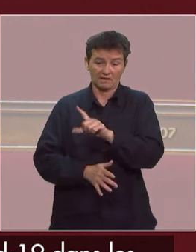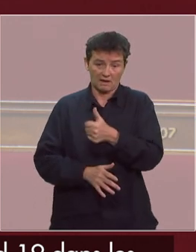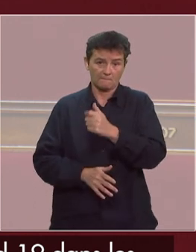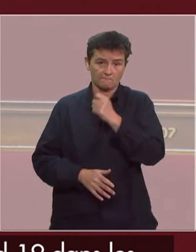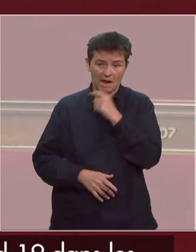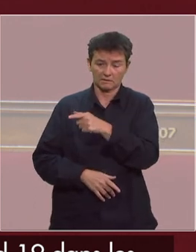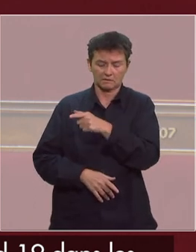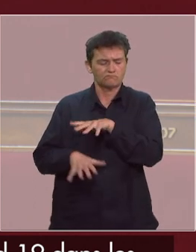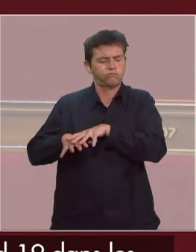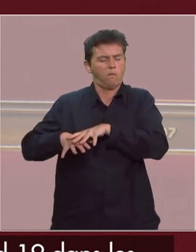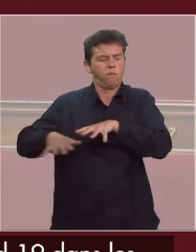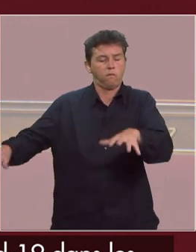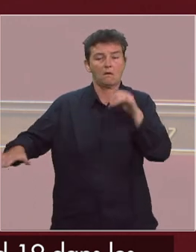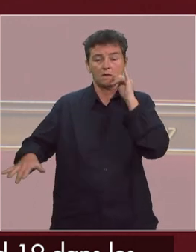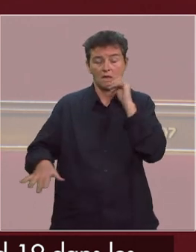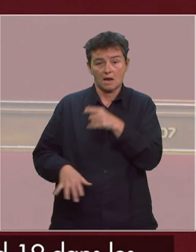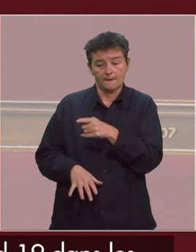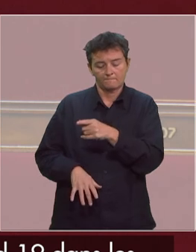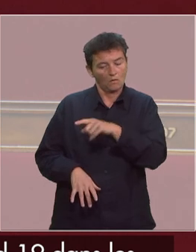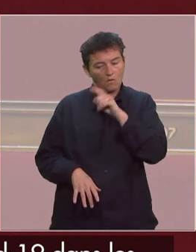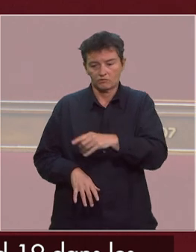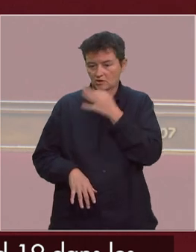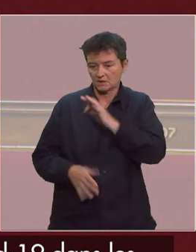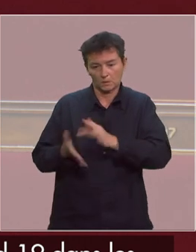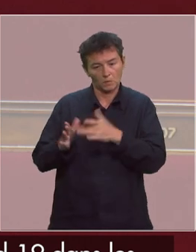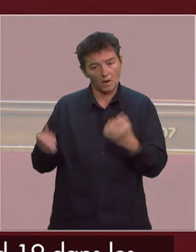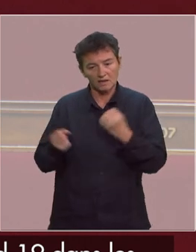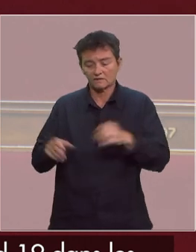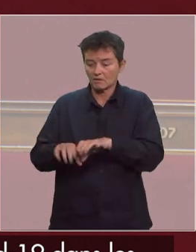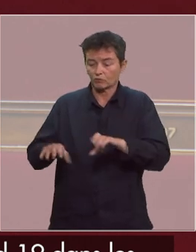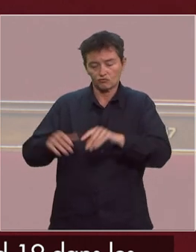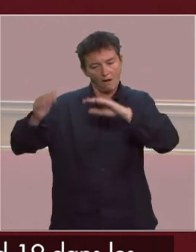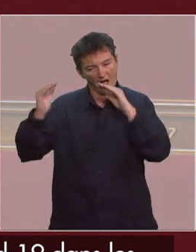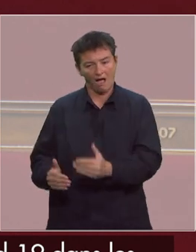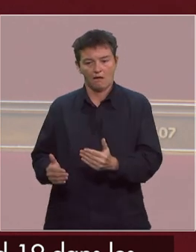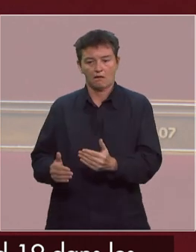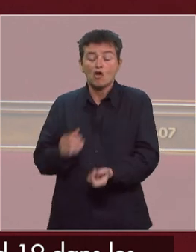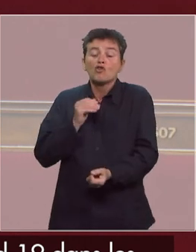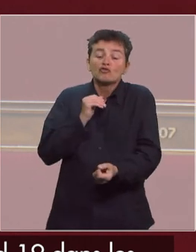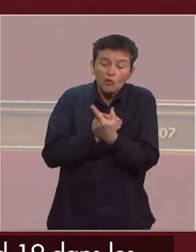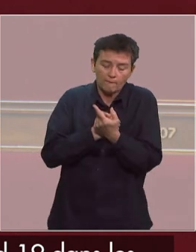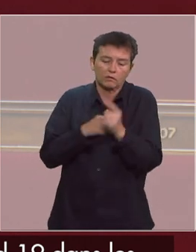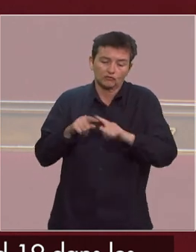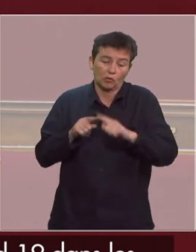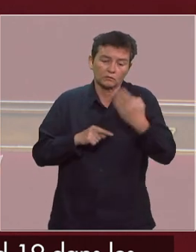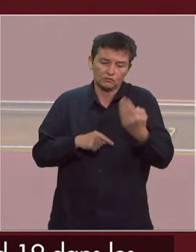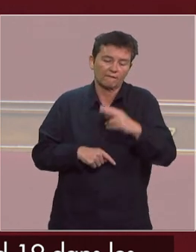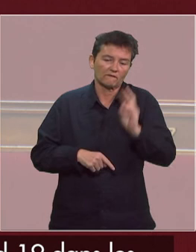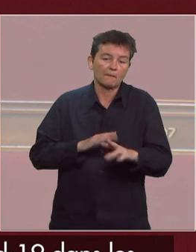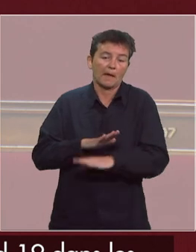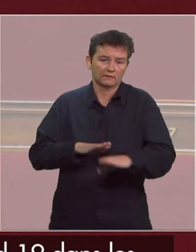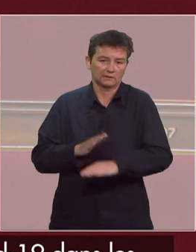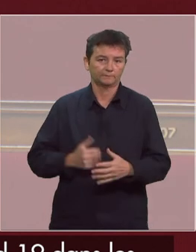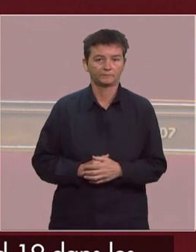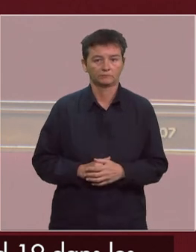'ampleur de l'épidémie de Covid-19, être contraint de déclarer l'arrêt de toute activité de production autre que celle strictement nécessaire. Nous